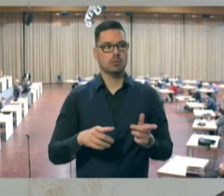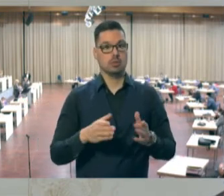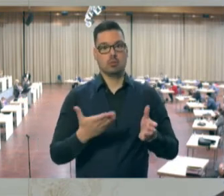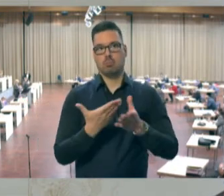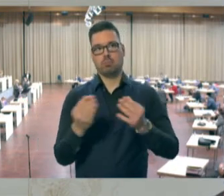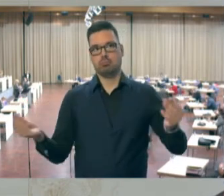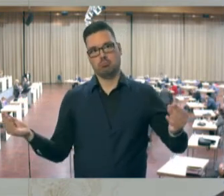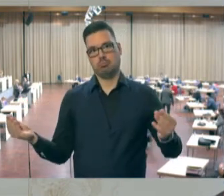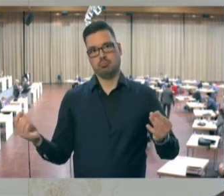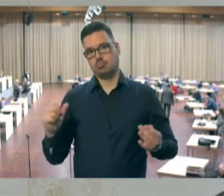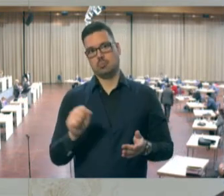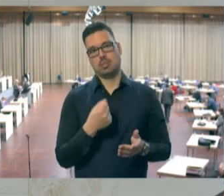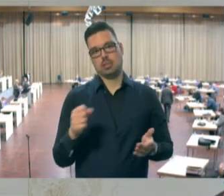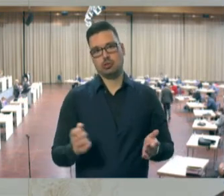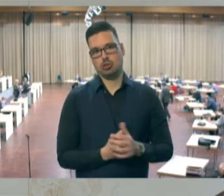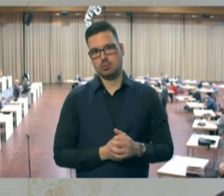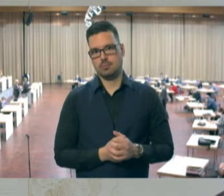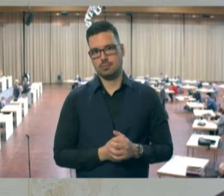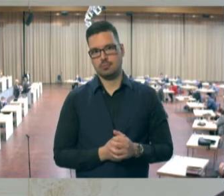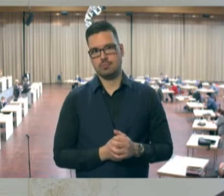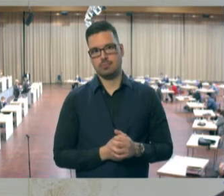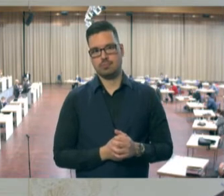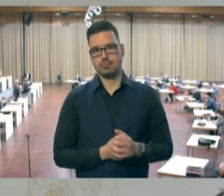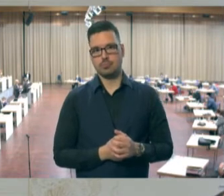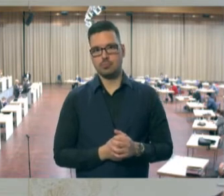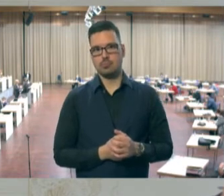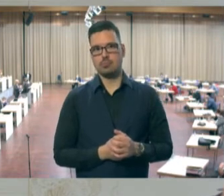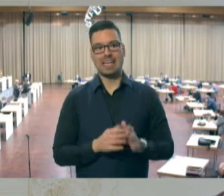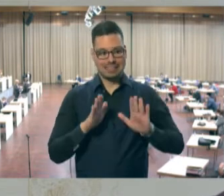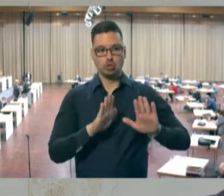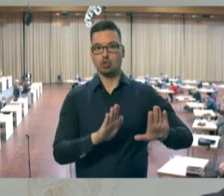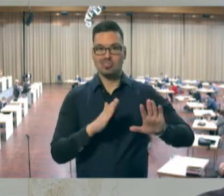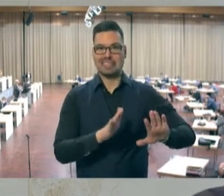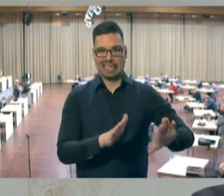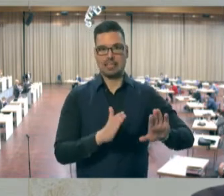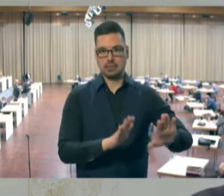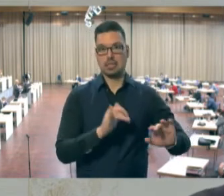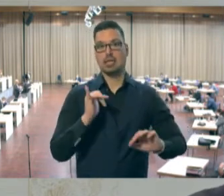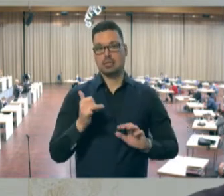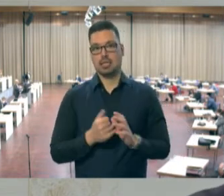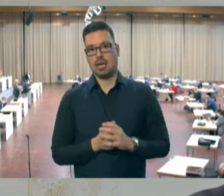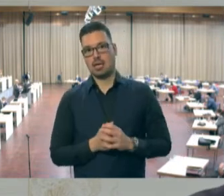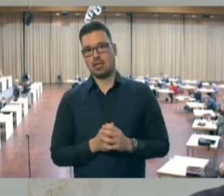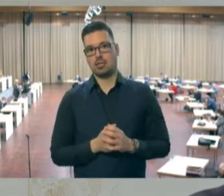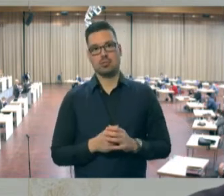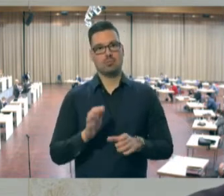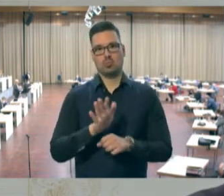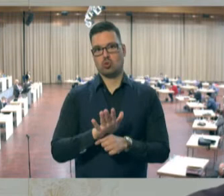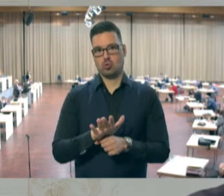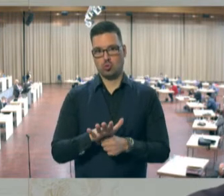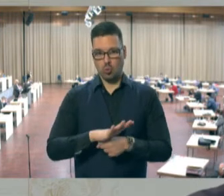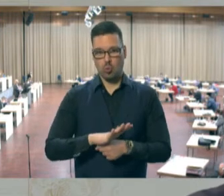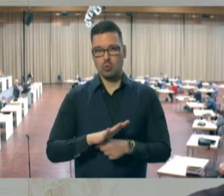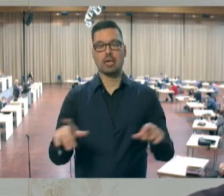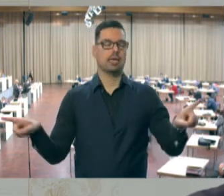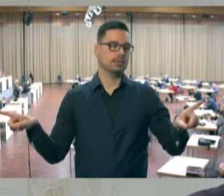los. Er kann sie in gewisser Hinsicht zurückdrängen und zähmen und das ist bei Corona auch der